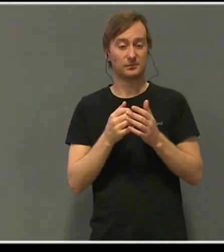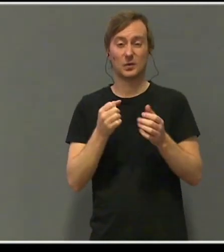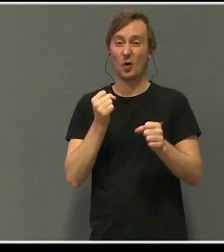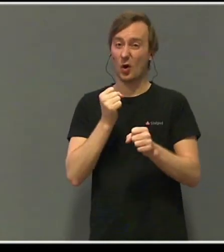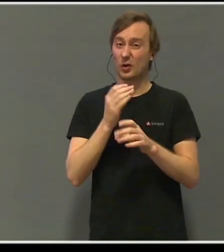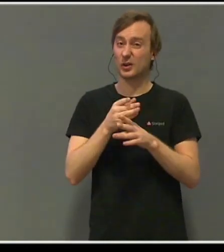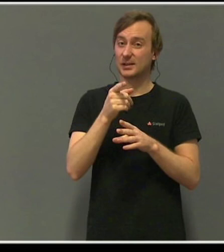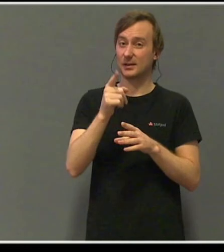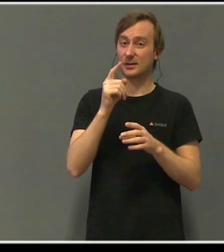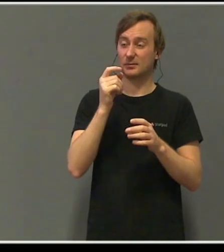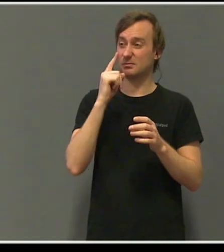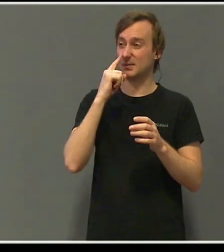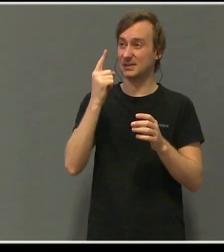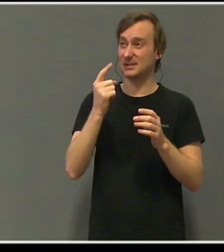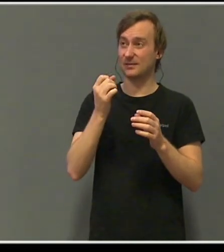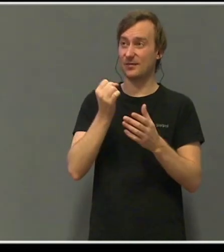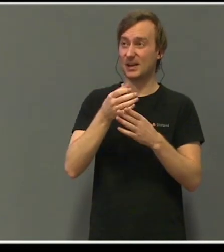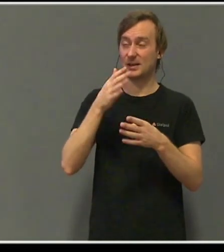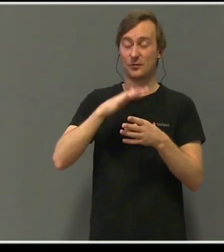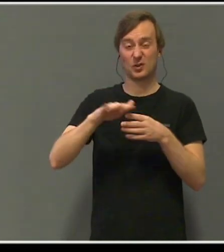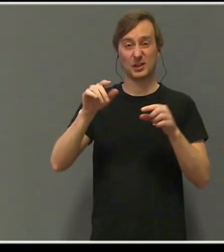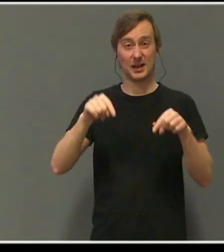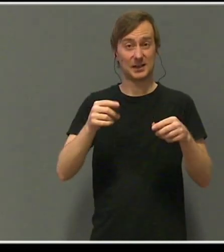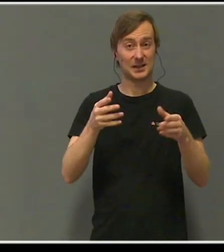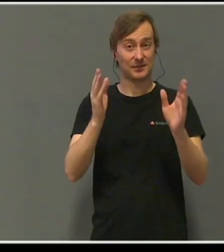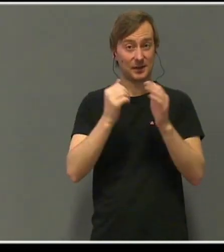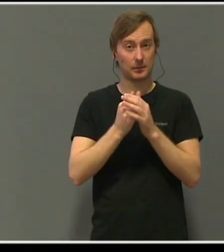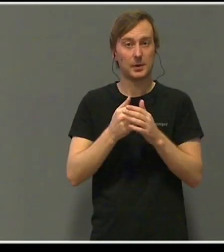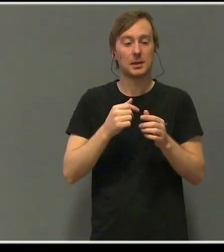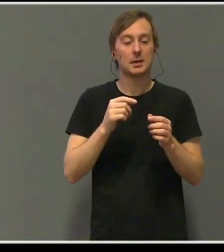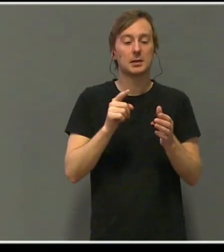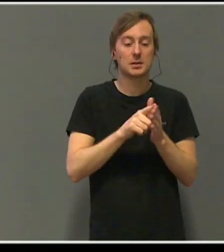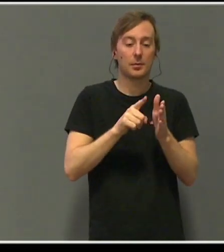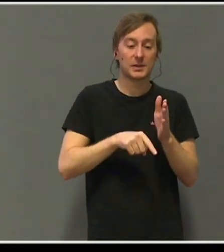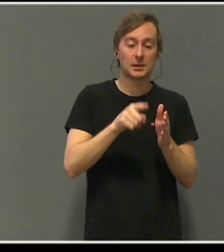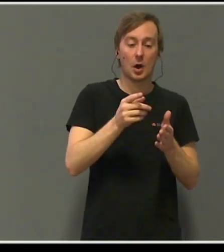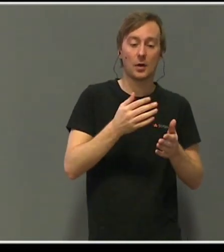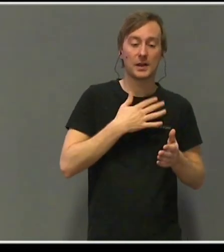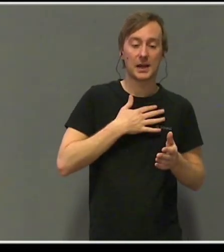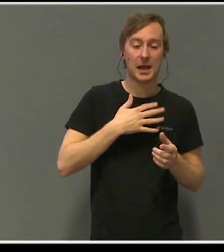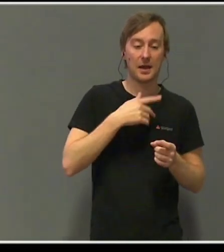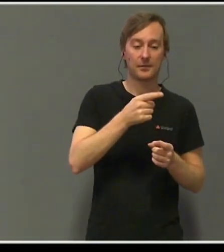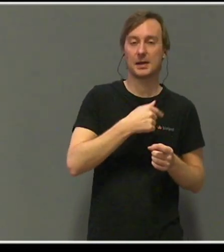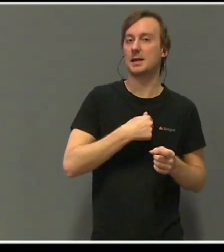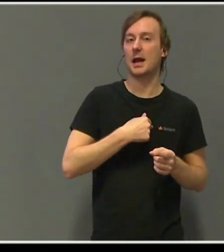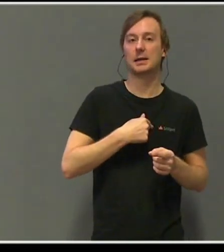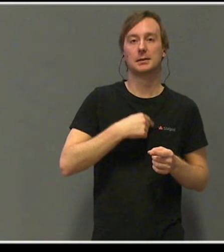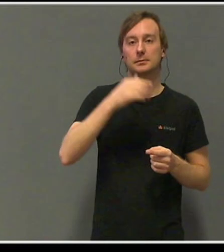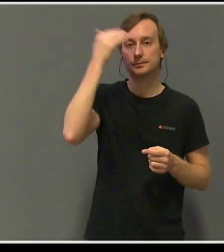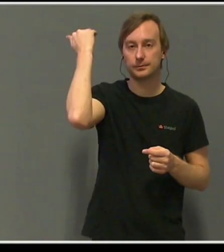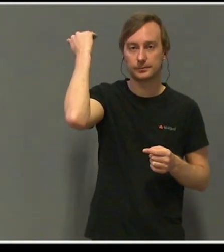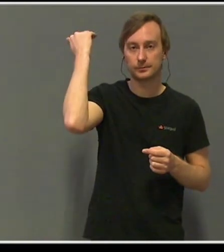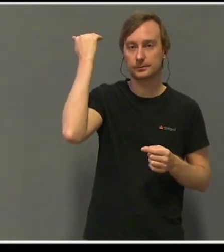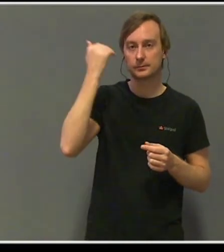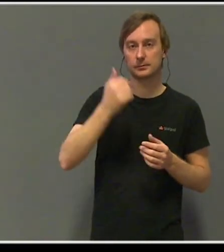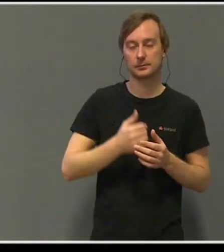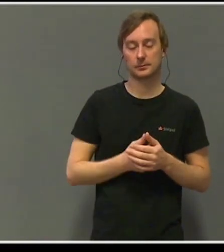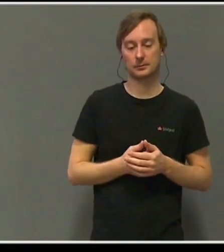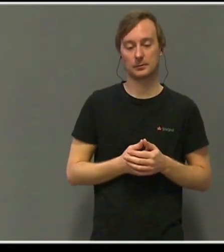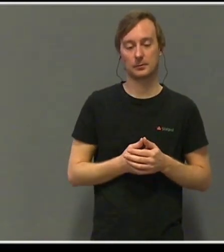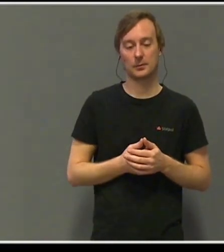enn akkurat det? Jeg så det bare ikke da han levde. Og han opplevde det på arenaer jeg ikke var kjent med.